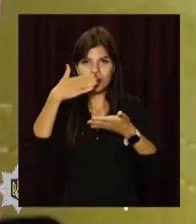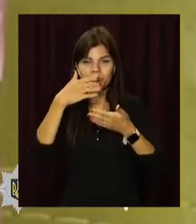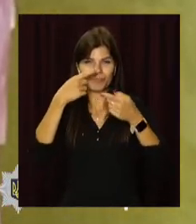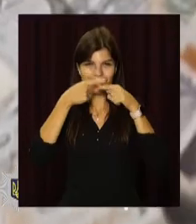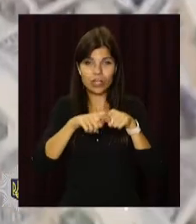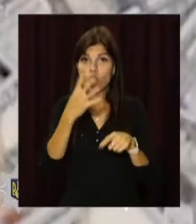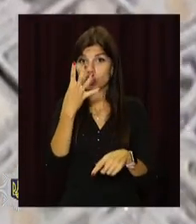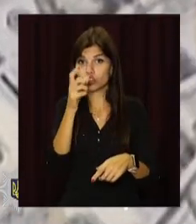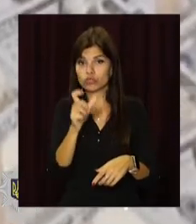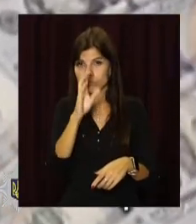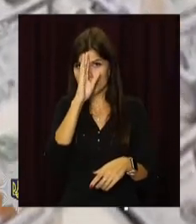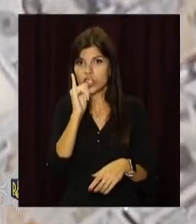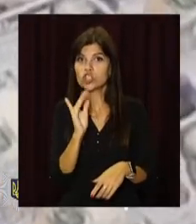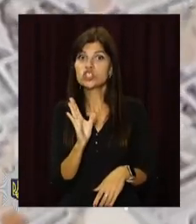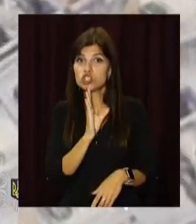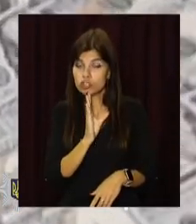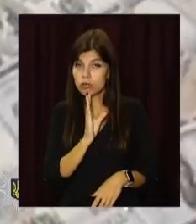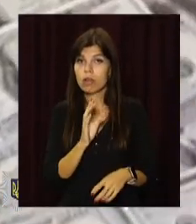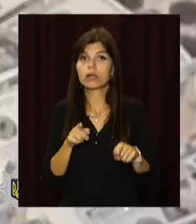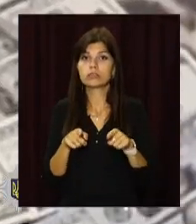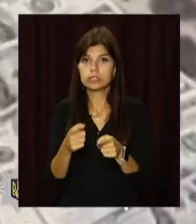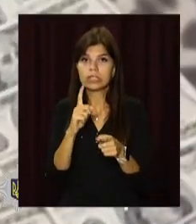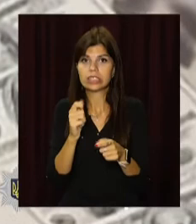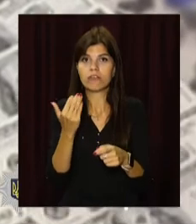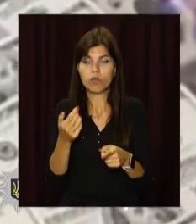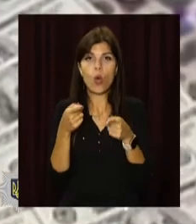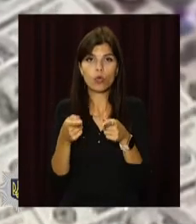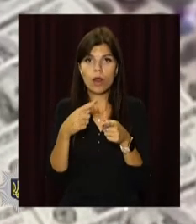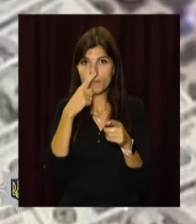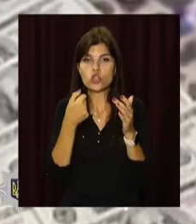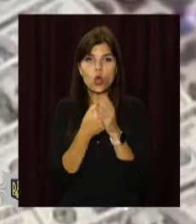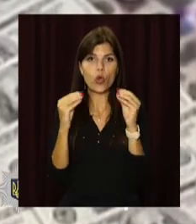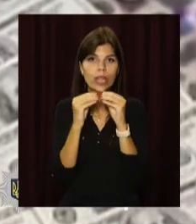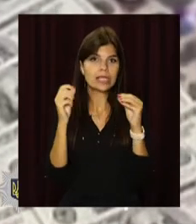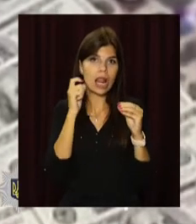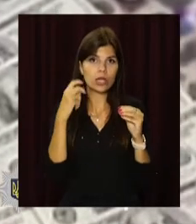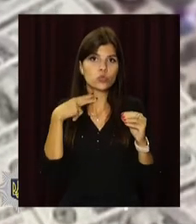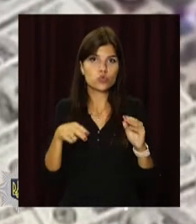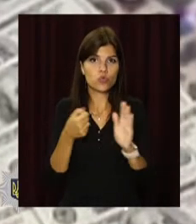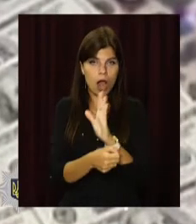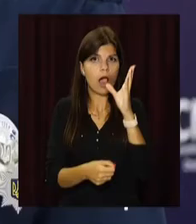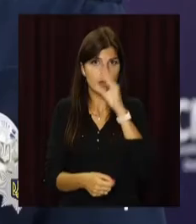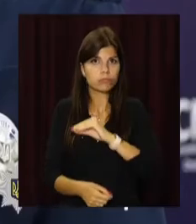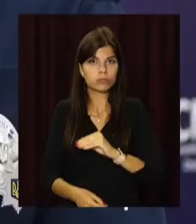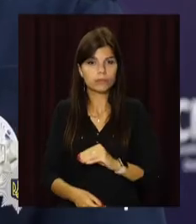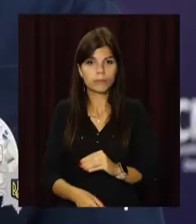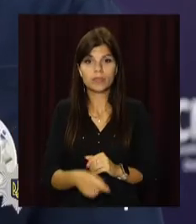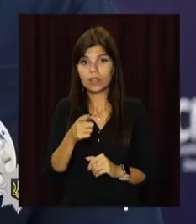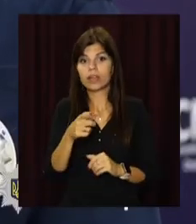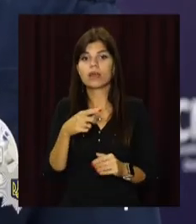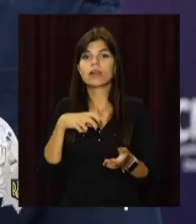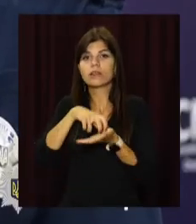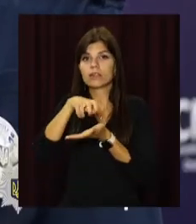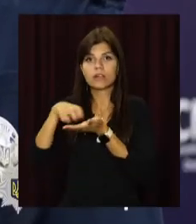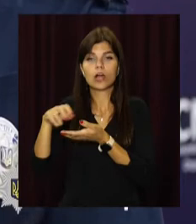Чотирьох чоловіків та жінку затримали. Завчинене їм загрожує до 10 років за ґратами. Товар надсилали